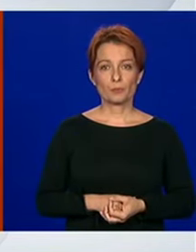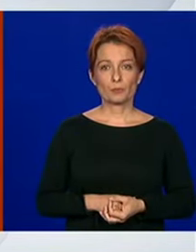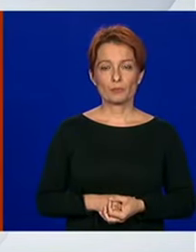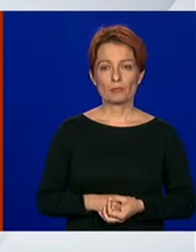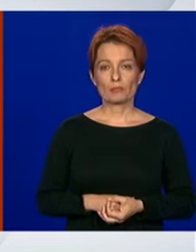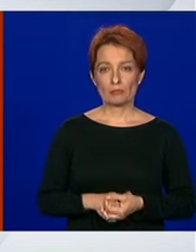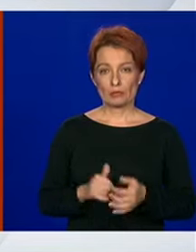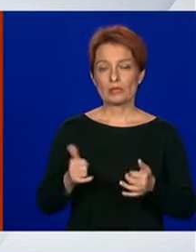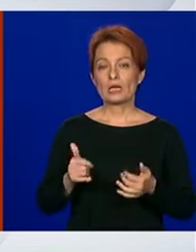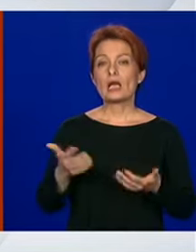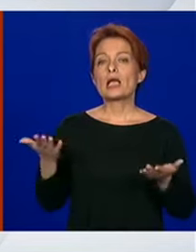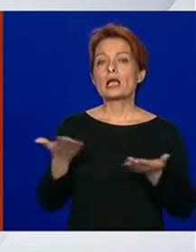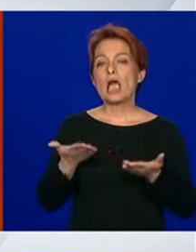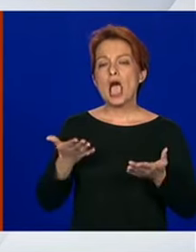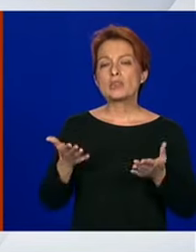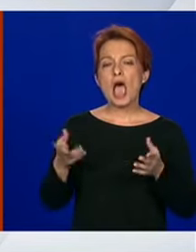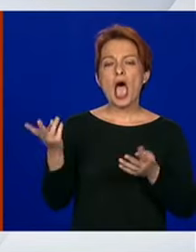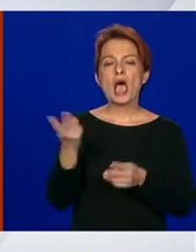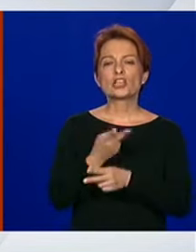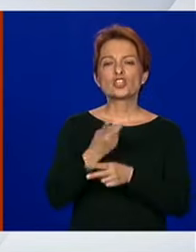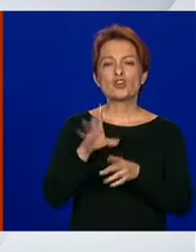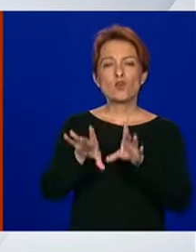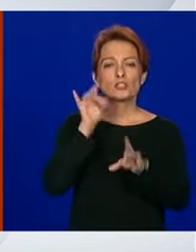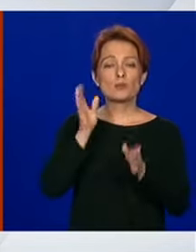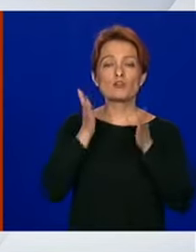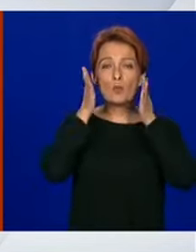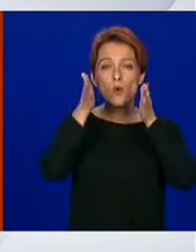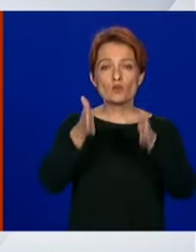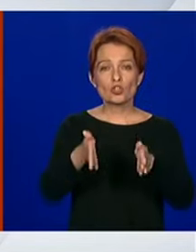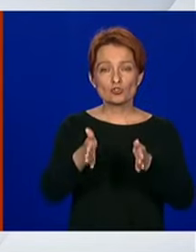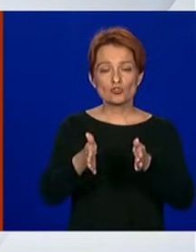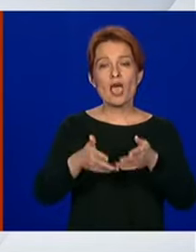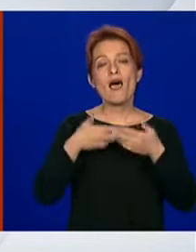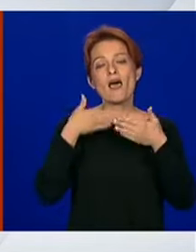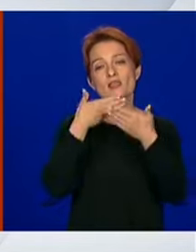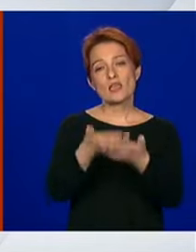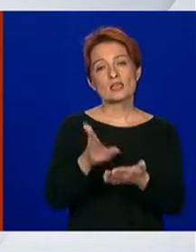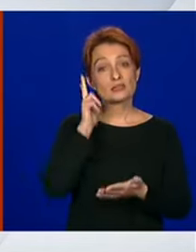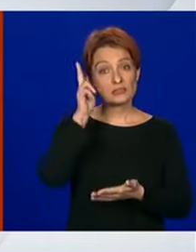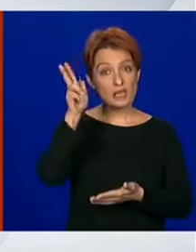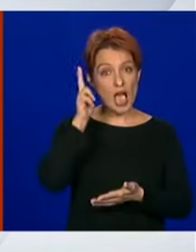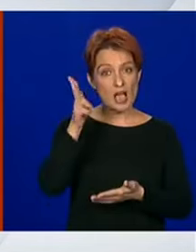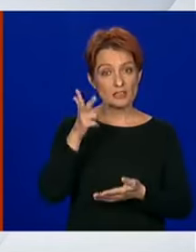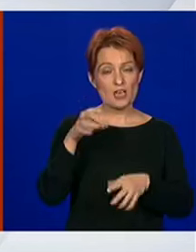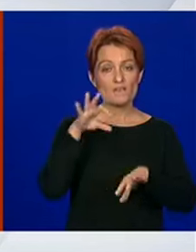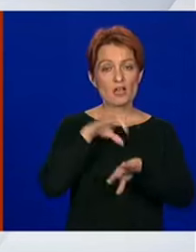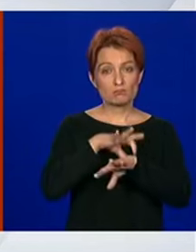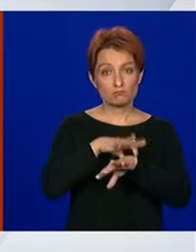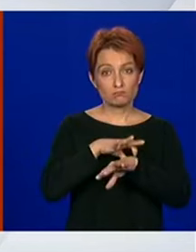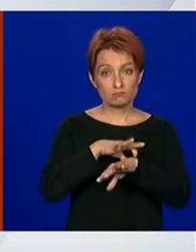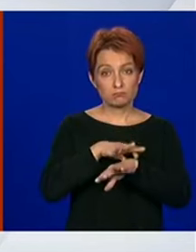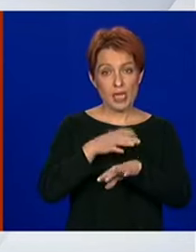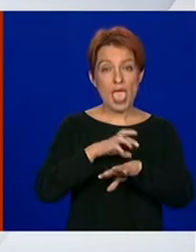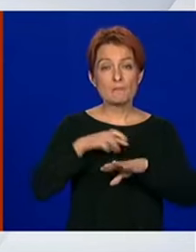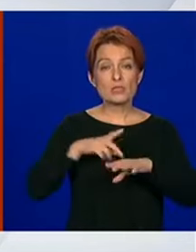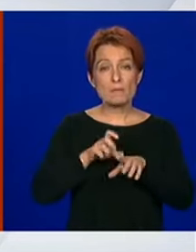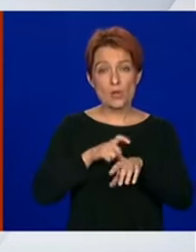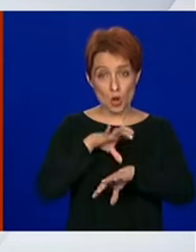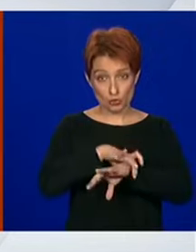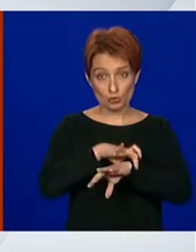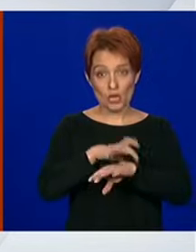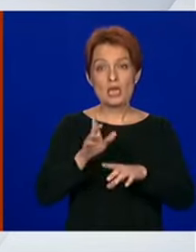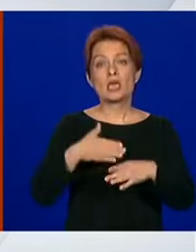Dakle, kada državno izborno povjerenstvo uputi zahtjev epidemiološkoj struci da napravi okvir, mi ćemo